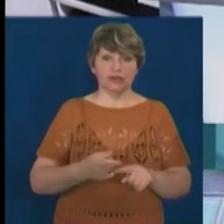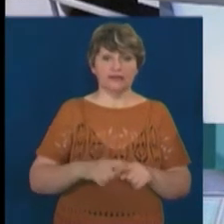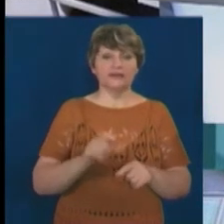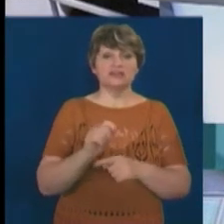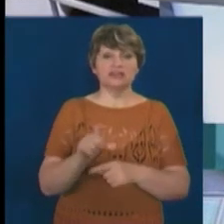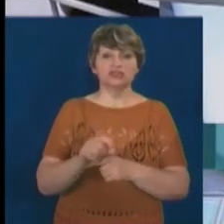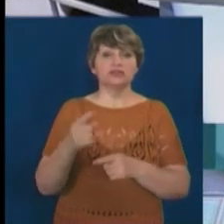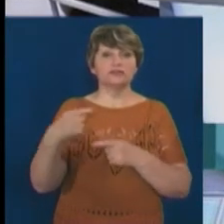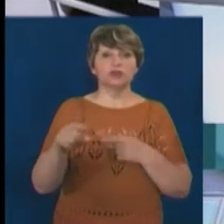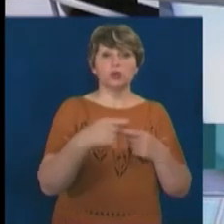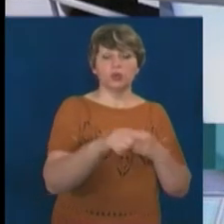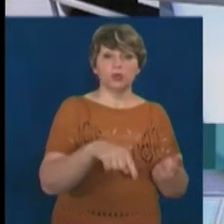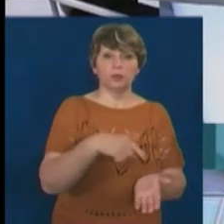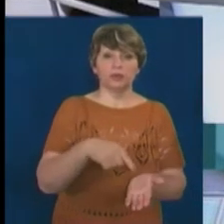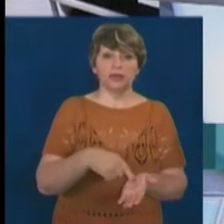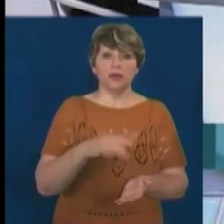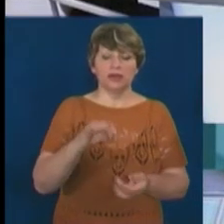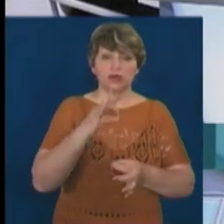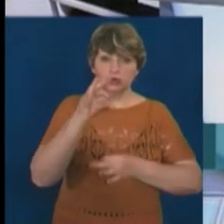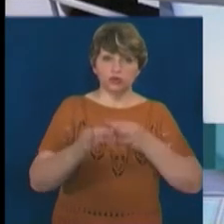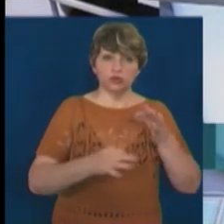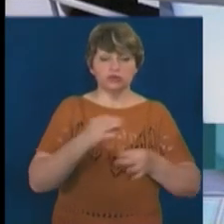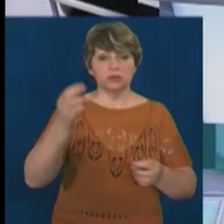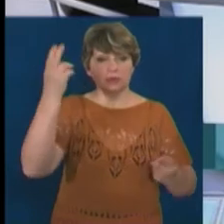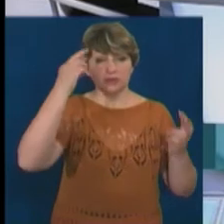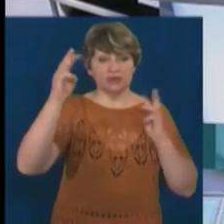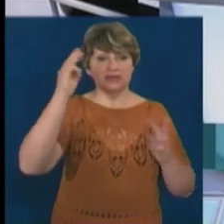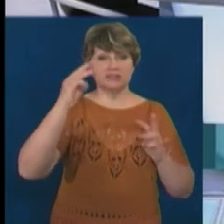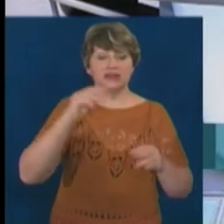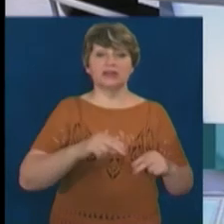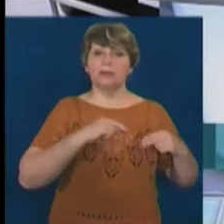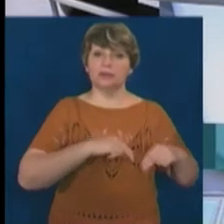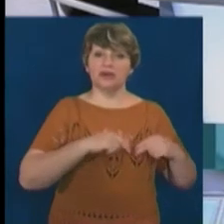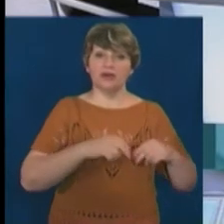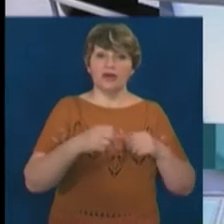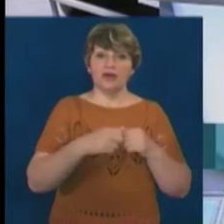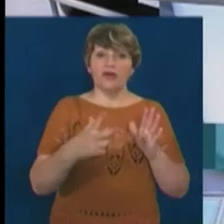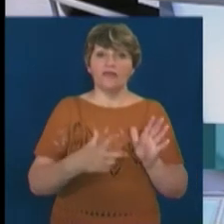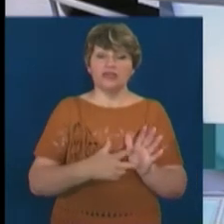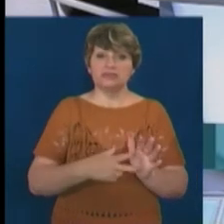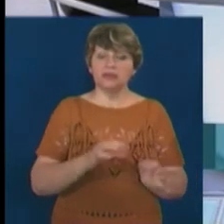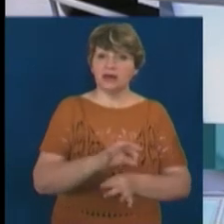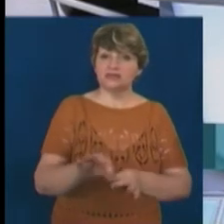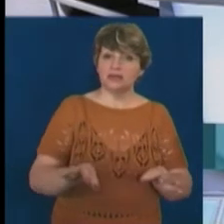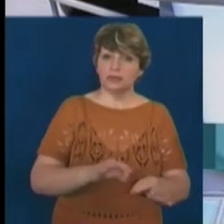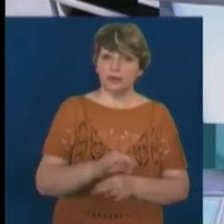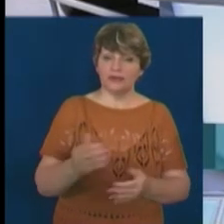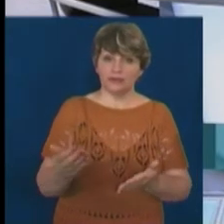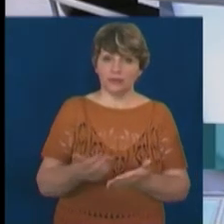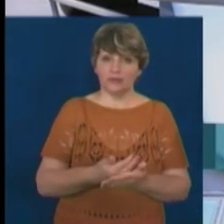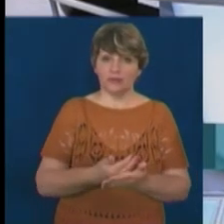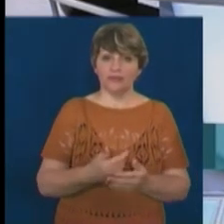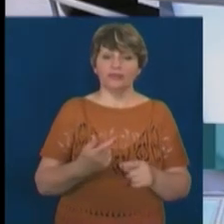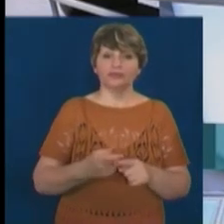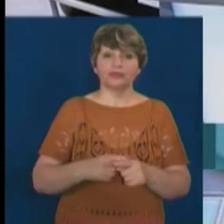в інших містах. І далі добу дизайнери працювали, напрацювали, здається, 18 проєктів. Така